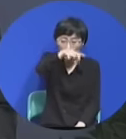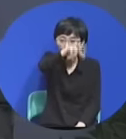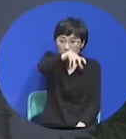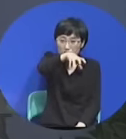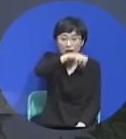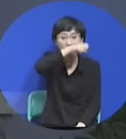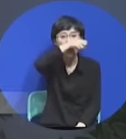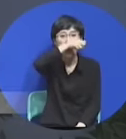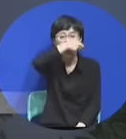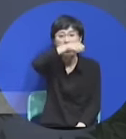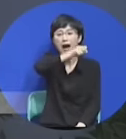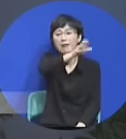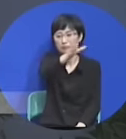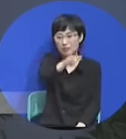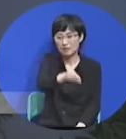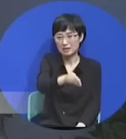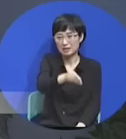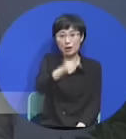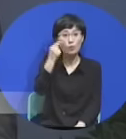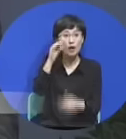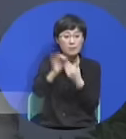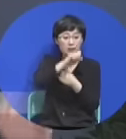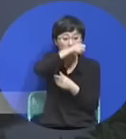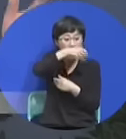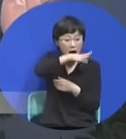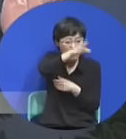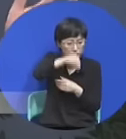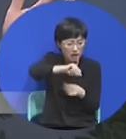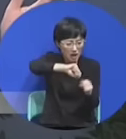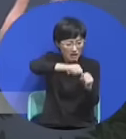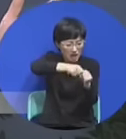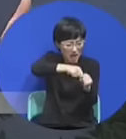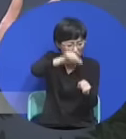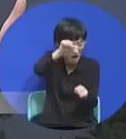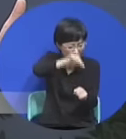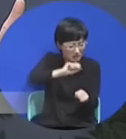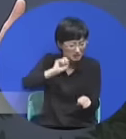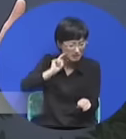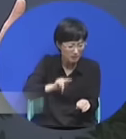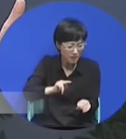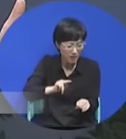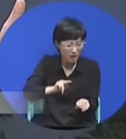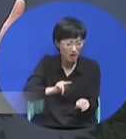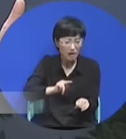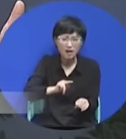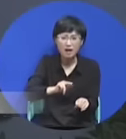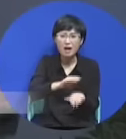복음이 조금 증거되는데 그 뒤에 어떻게 되었습니까?